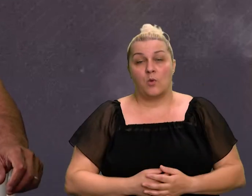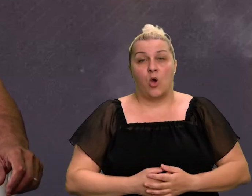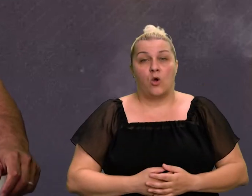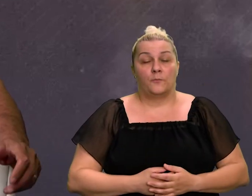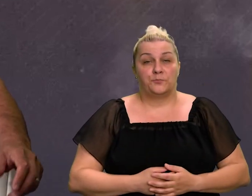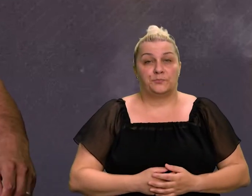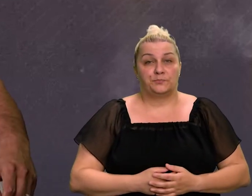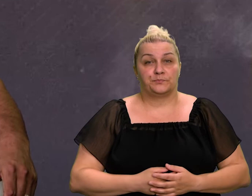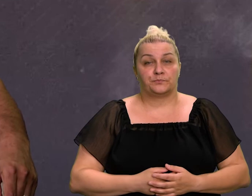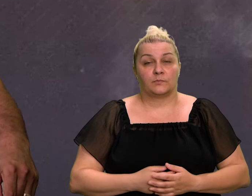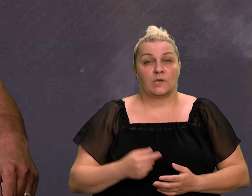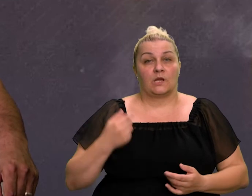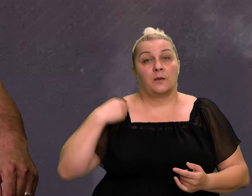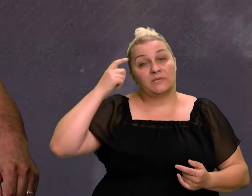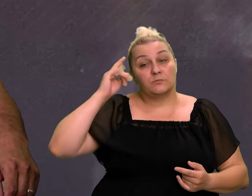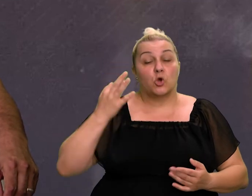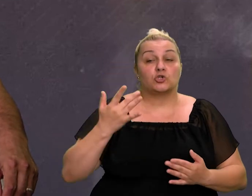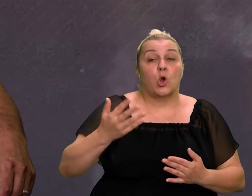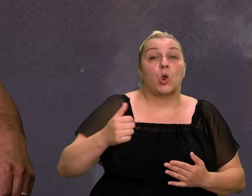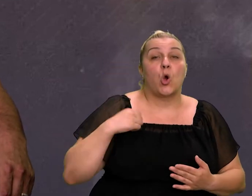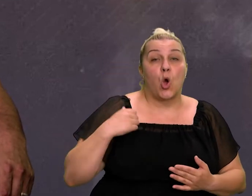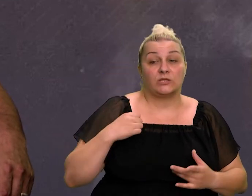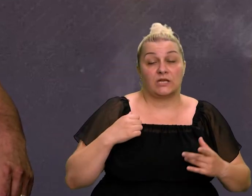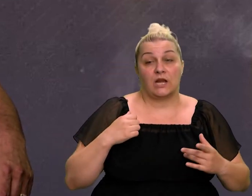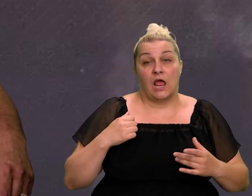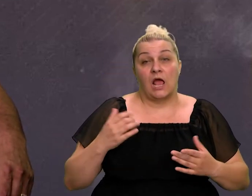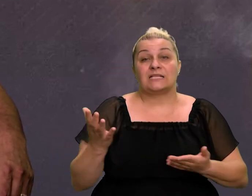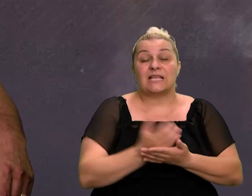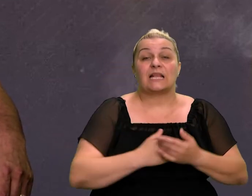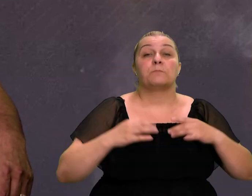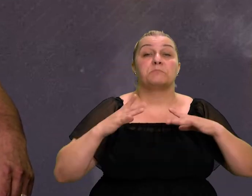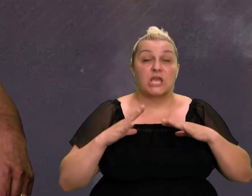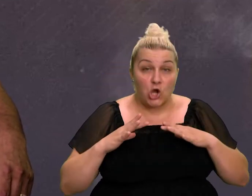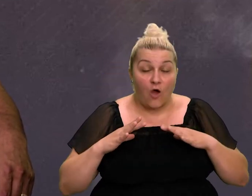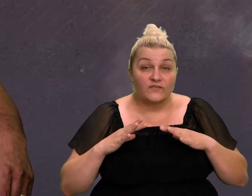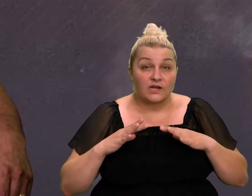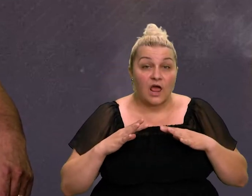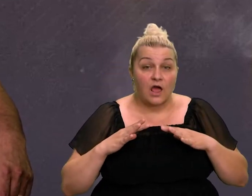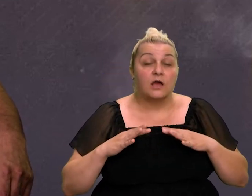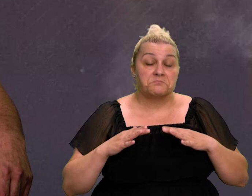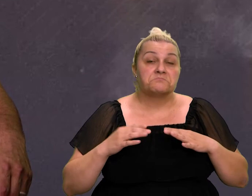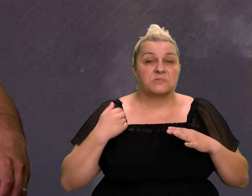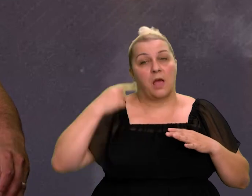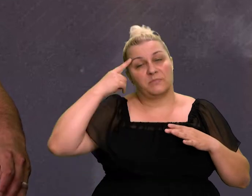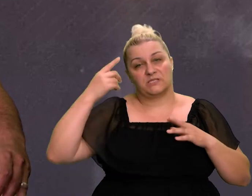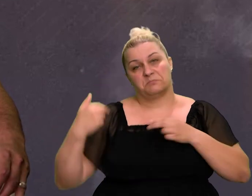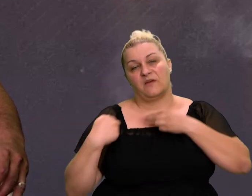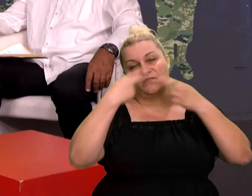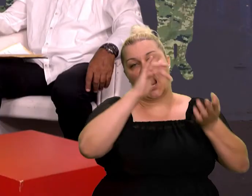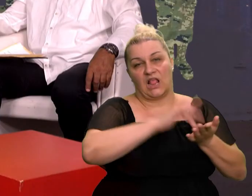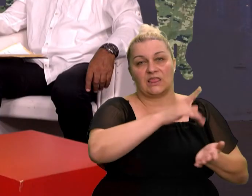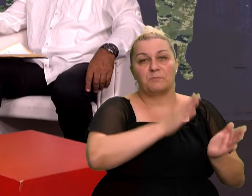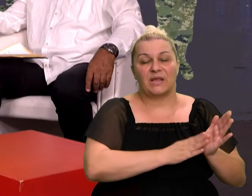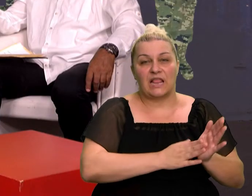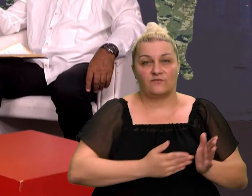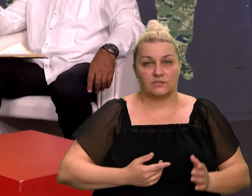da, eto, još koja godina, da odradim, da zaradim i rovnu, i, mislim da ću, da ću se vrati gor. ne